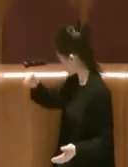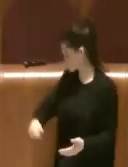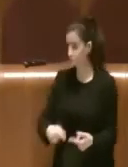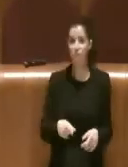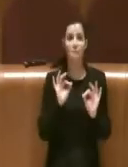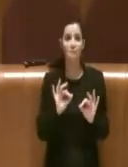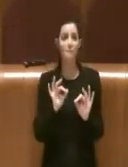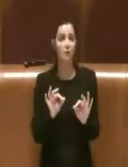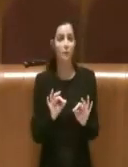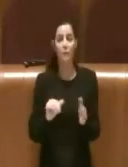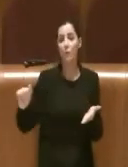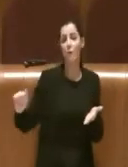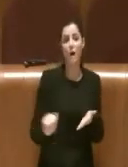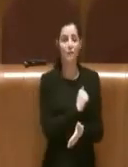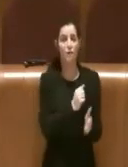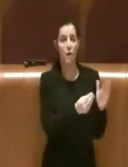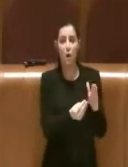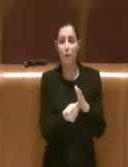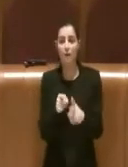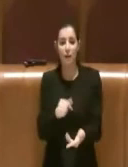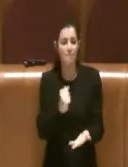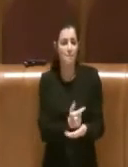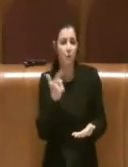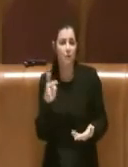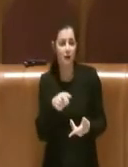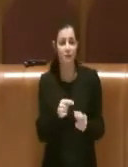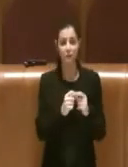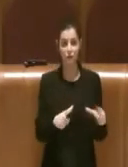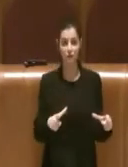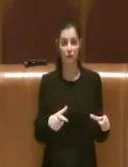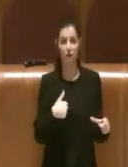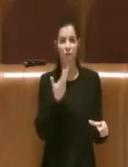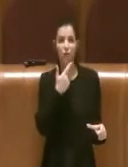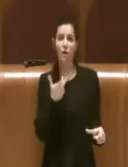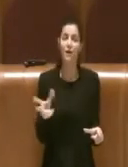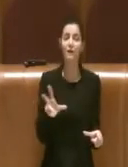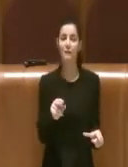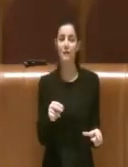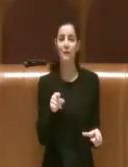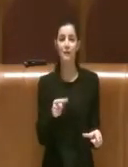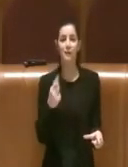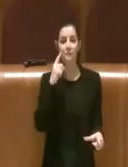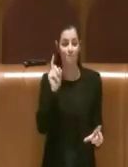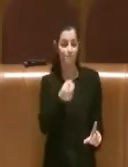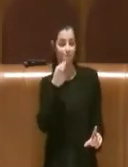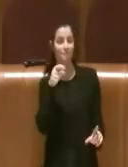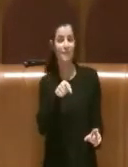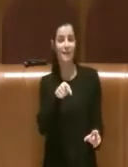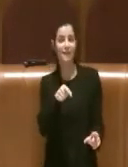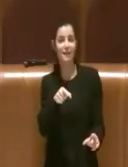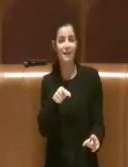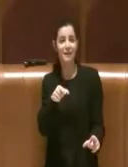spugna su opere fondamentali per la città. E lo ripeto perché è importante cogliere il senso di ciò che sto dicendo.